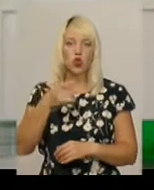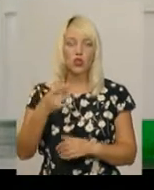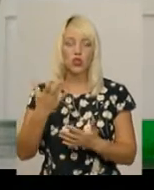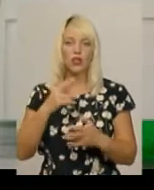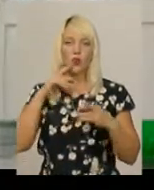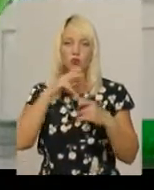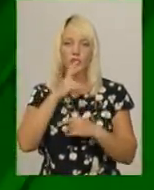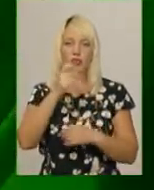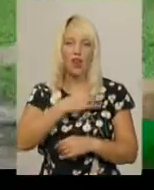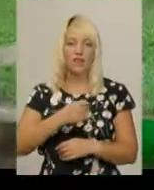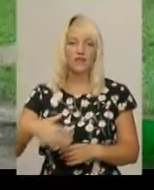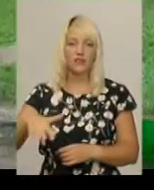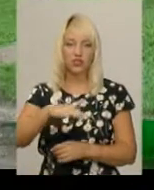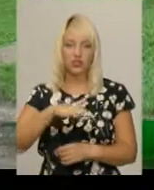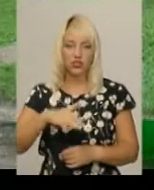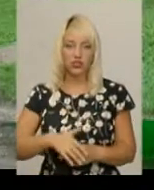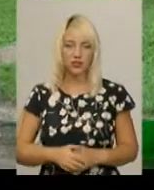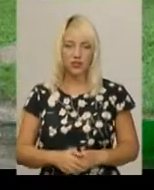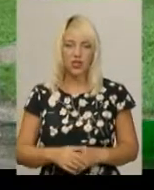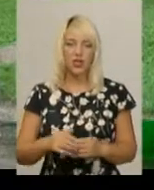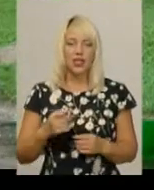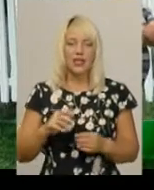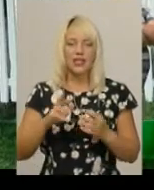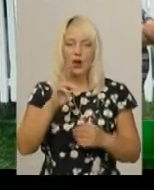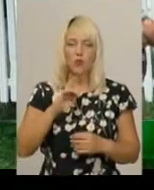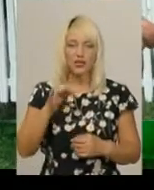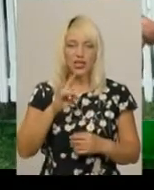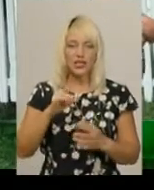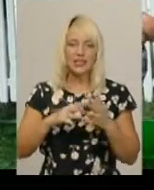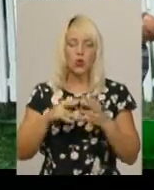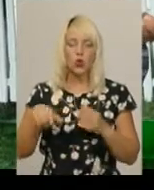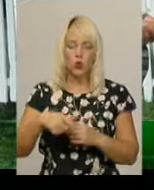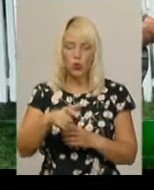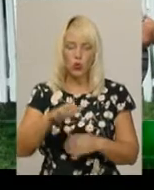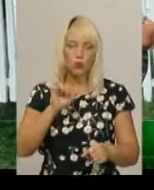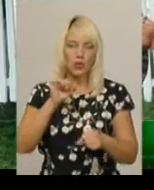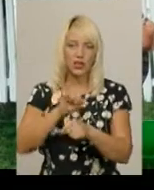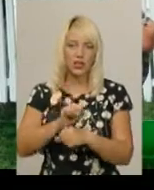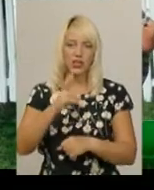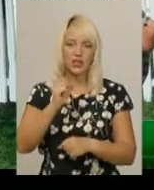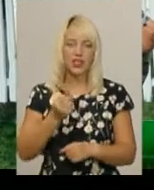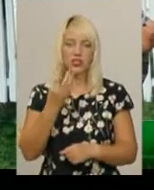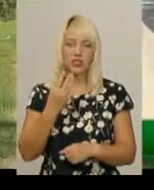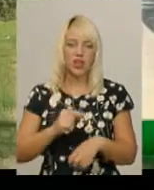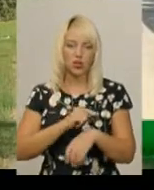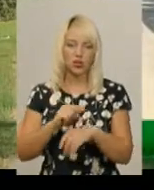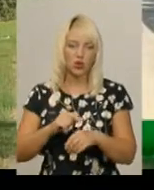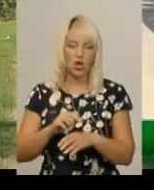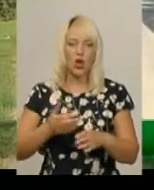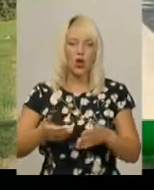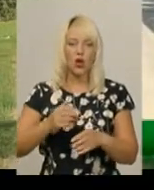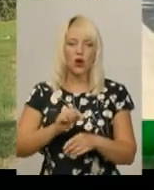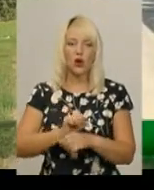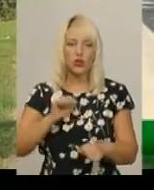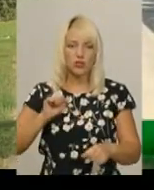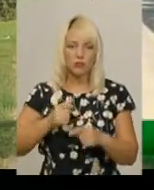Львівщині. Дорогу в селі Стріхівці Ярмолинецького району, яку місцеві жителі перекрили на 14 годин, розблокували сьогодні